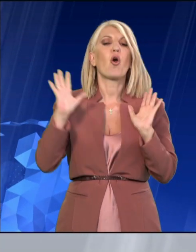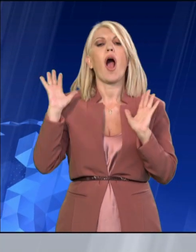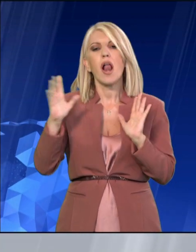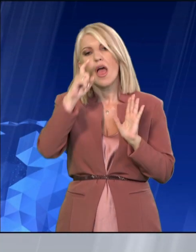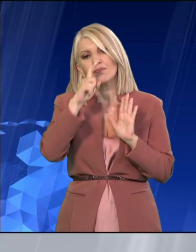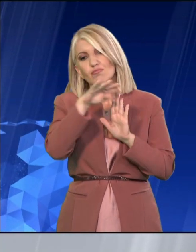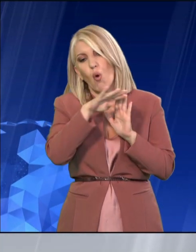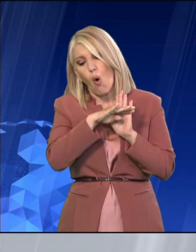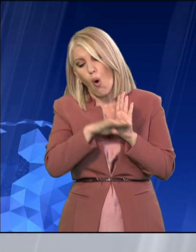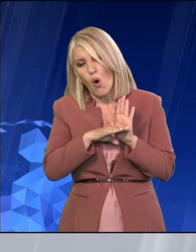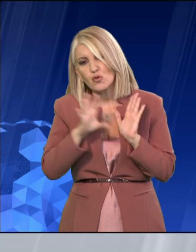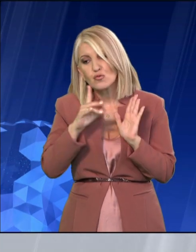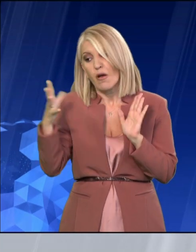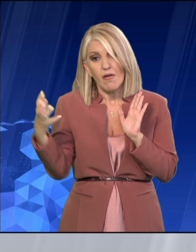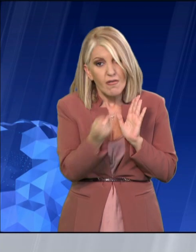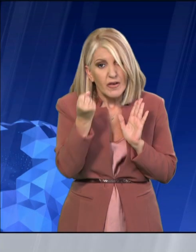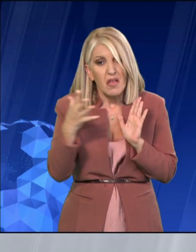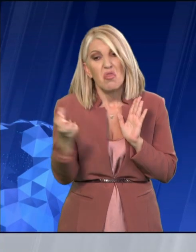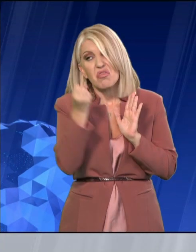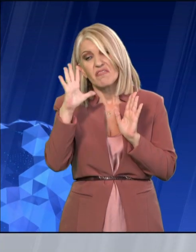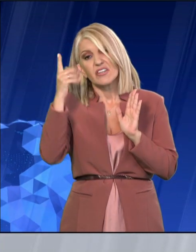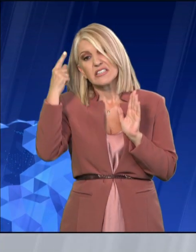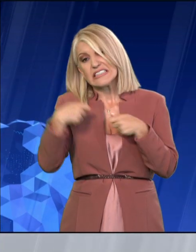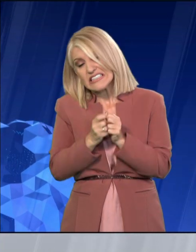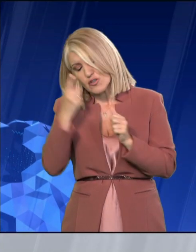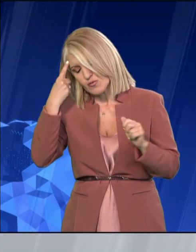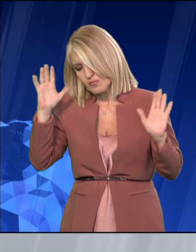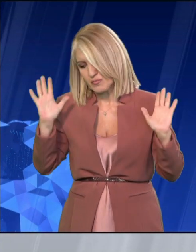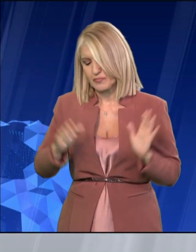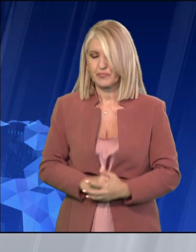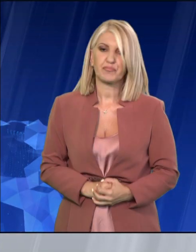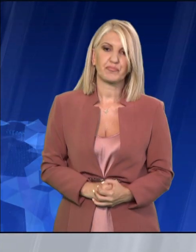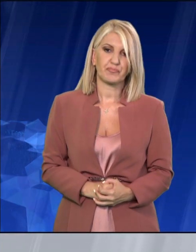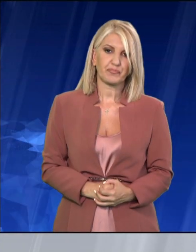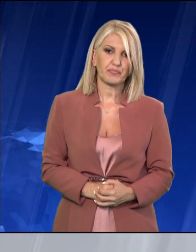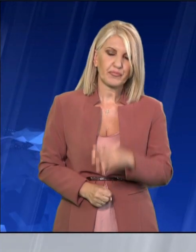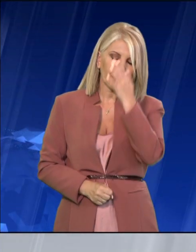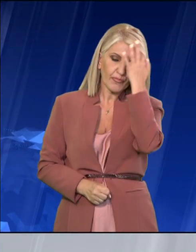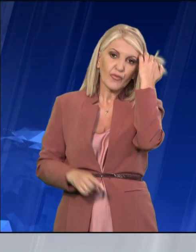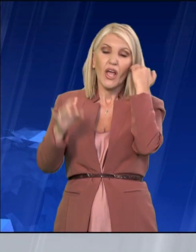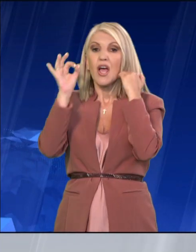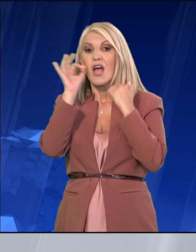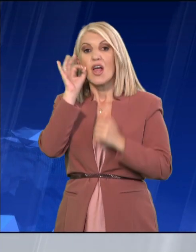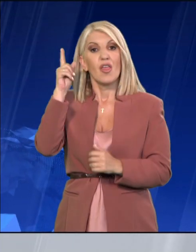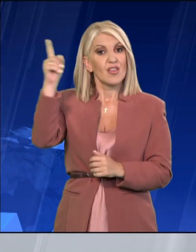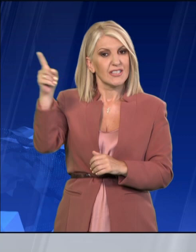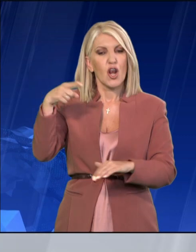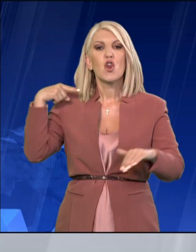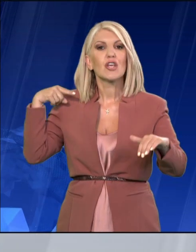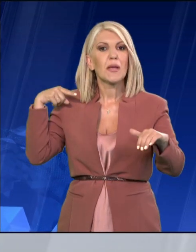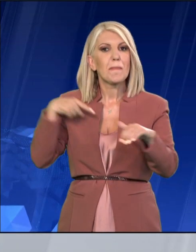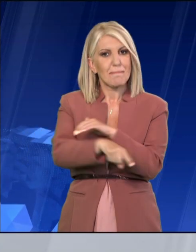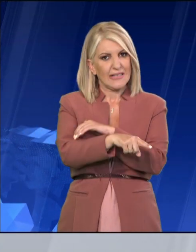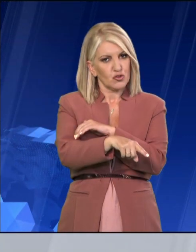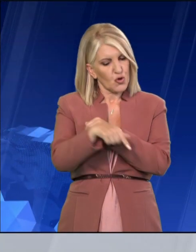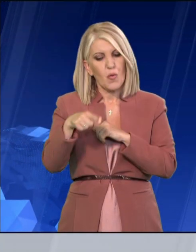φυσικά εάν βρουν. Εντός του 2024 θα λειτουργήσει το Μετρό Θεσσαλονίκης και θα αλλάξει αυτομάτως την